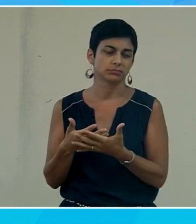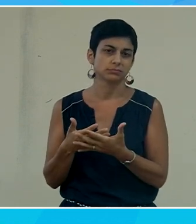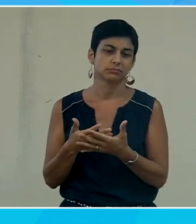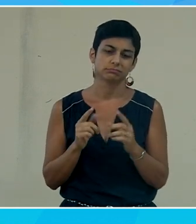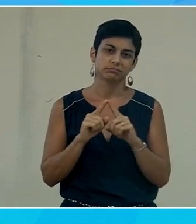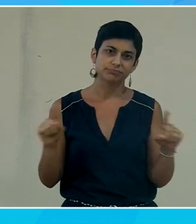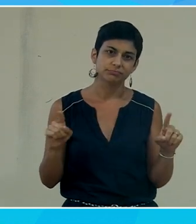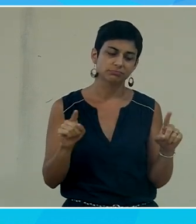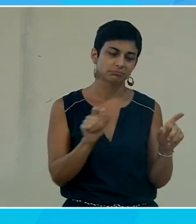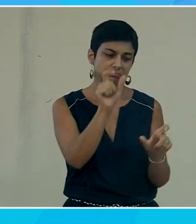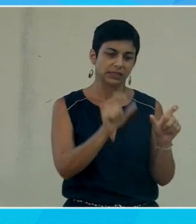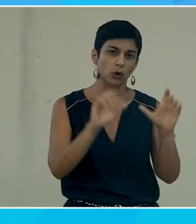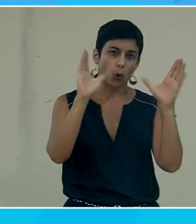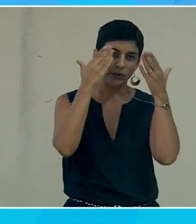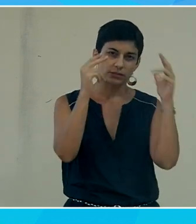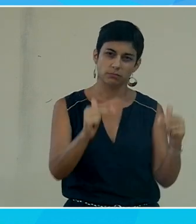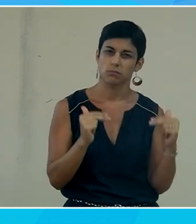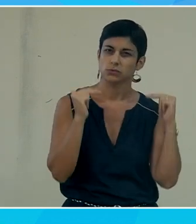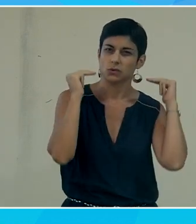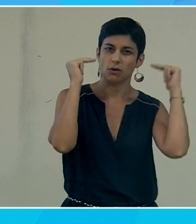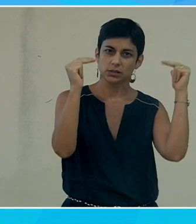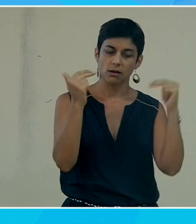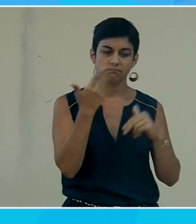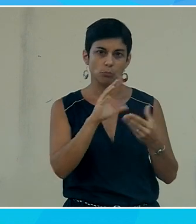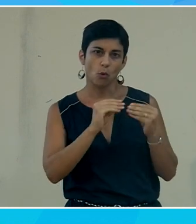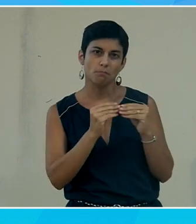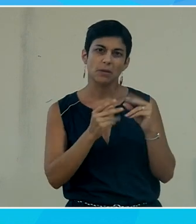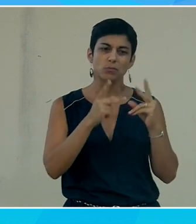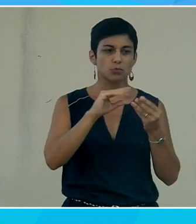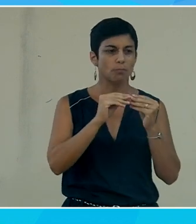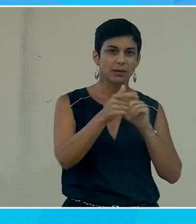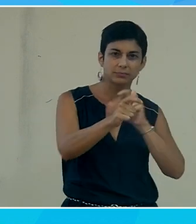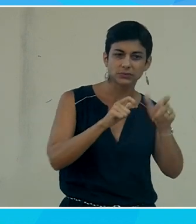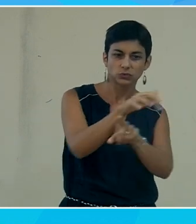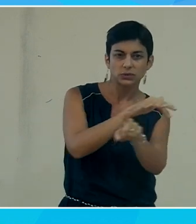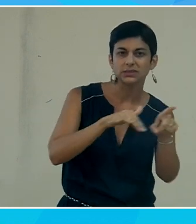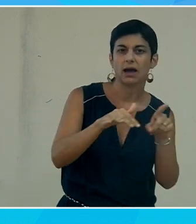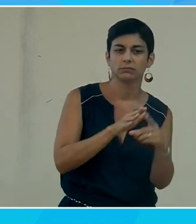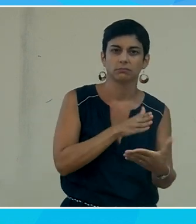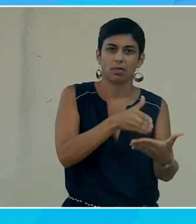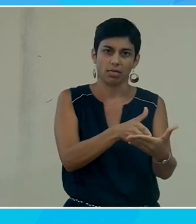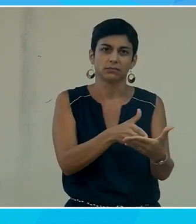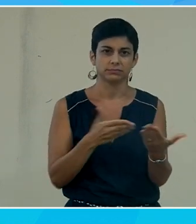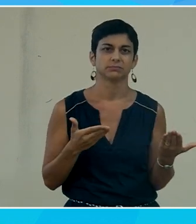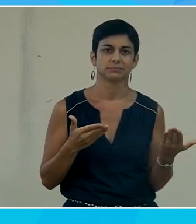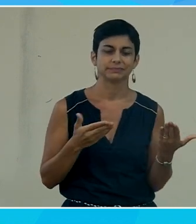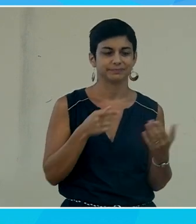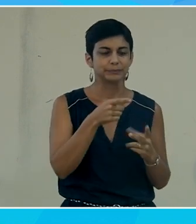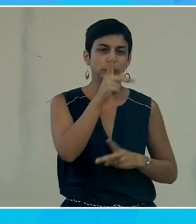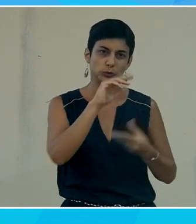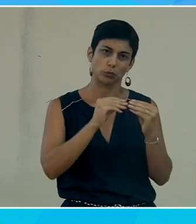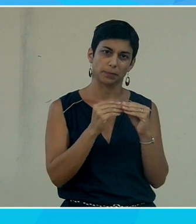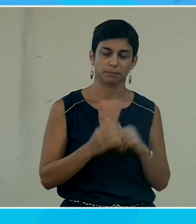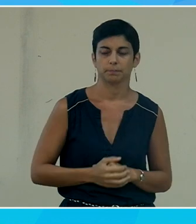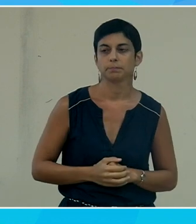d'autistes à haut potentiel qui ont une problématique différente qui est plutôt de l'interaction sociale ou des intérêts particuliers sur lequel ils vont